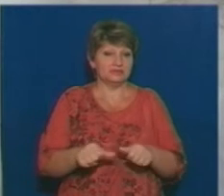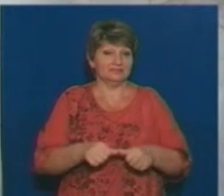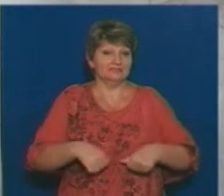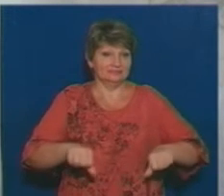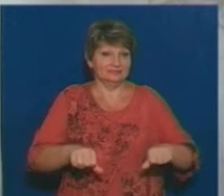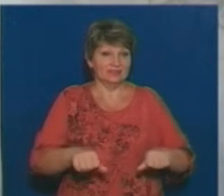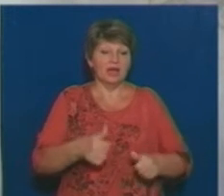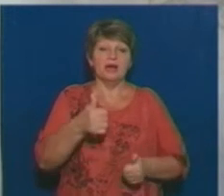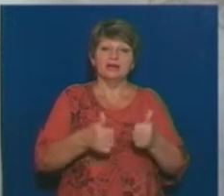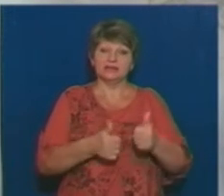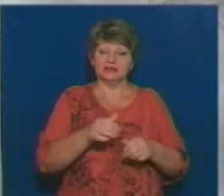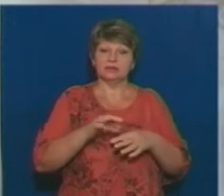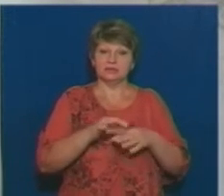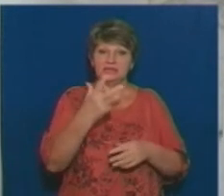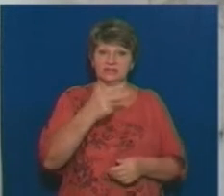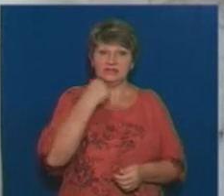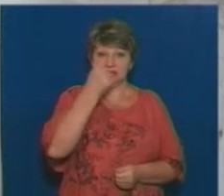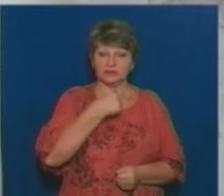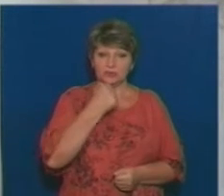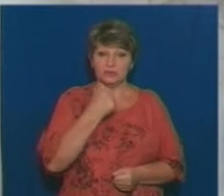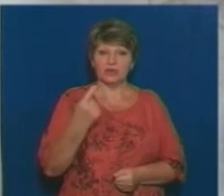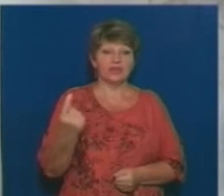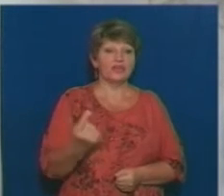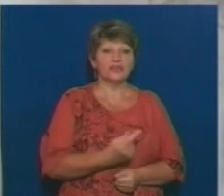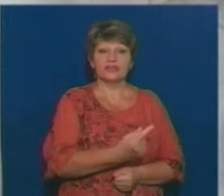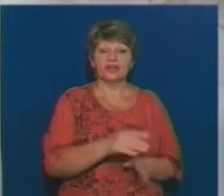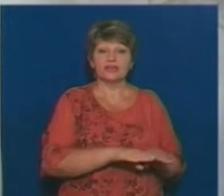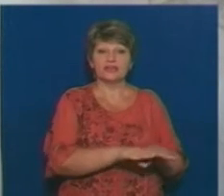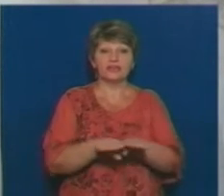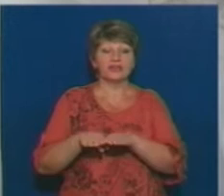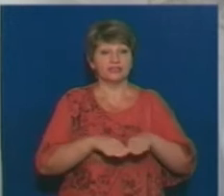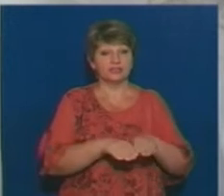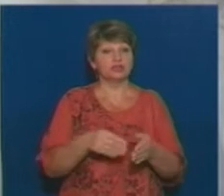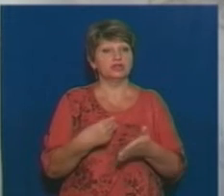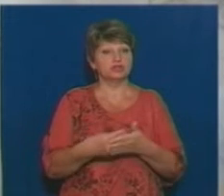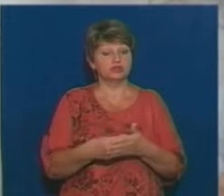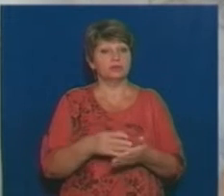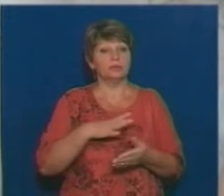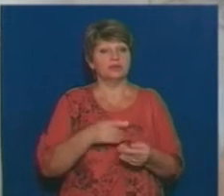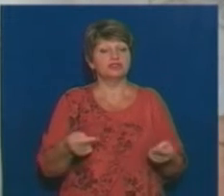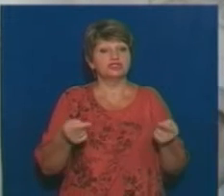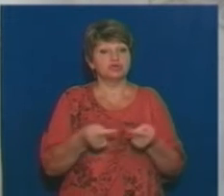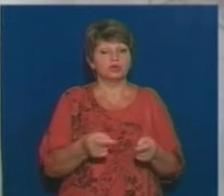Тендер проводився на три роки, тендер проводився єдиною сумою. Не було чітко визначено